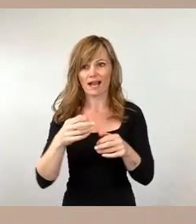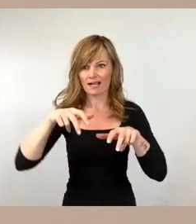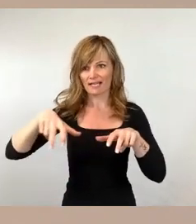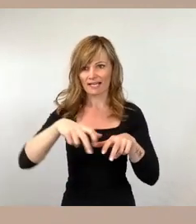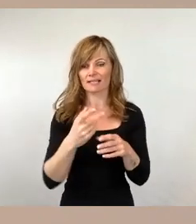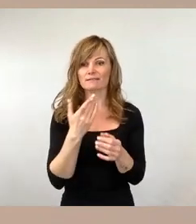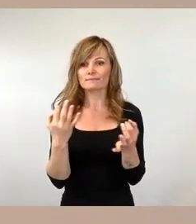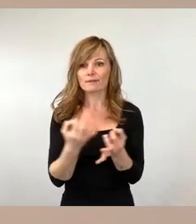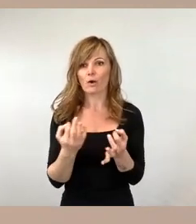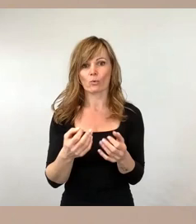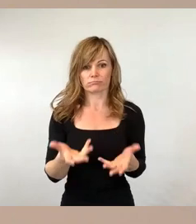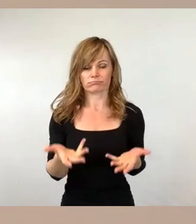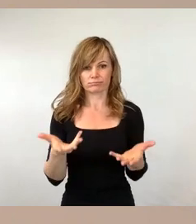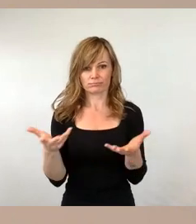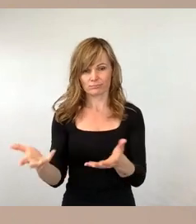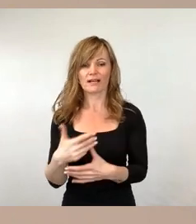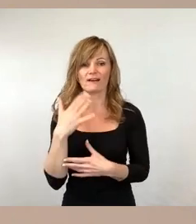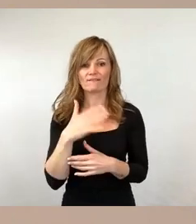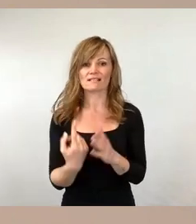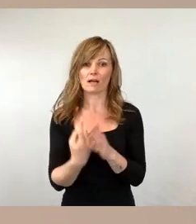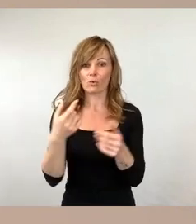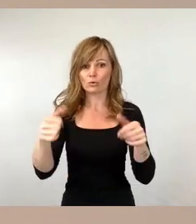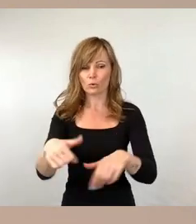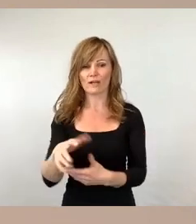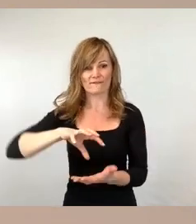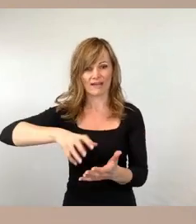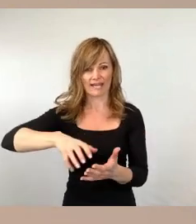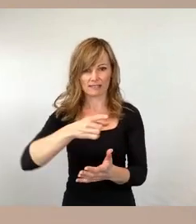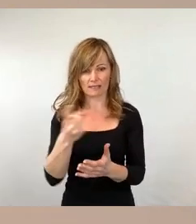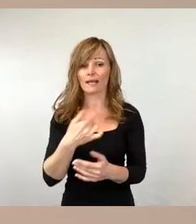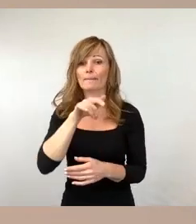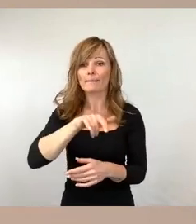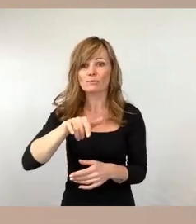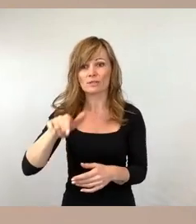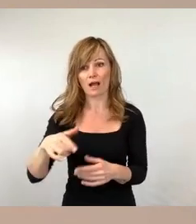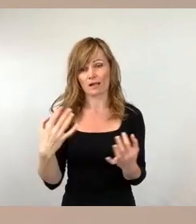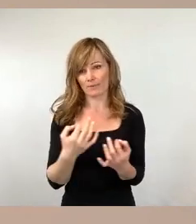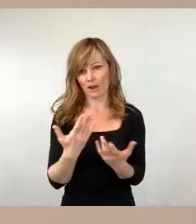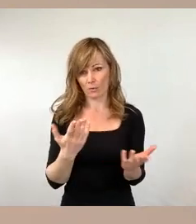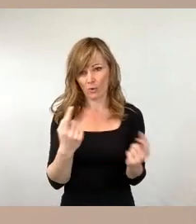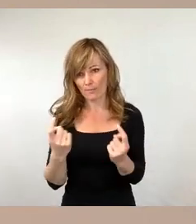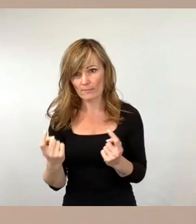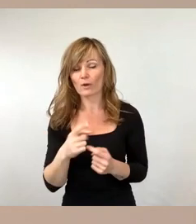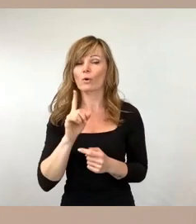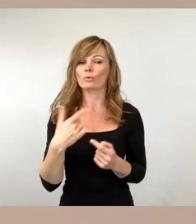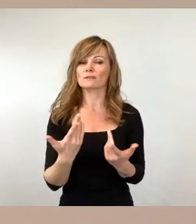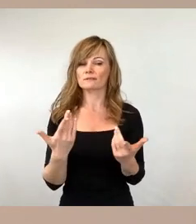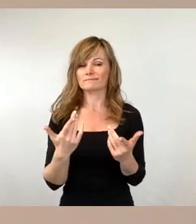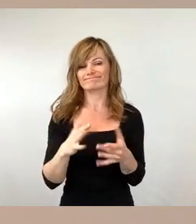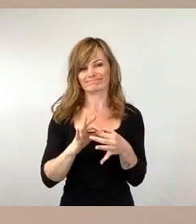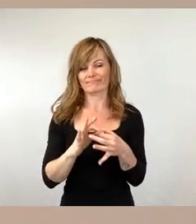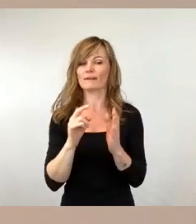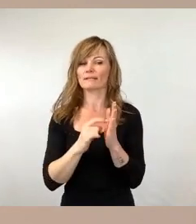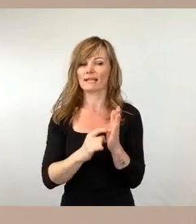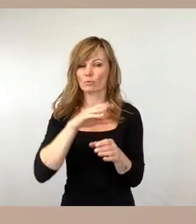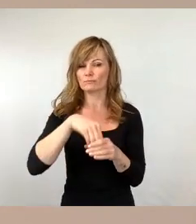Wasserhochdruckfräsen einschließlich des Personals. Und zur Randbedingung gehört auch die